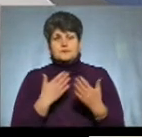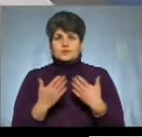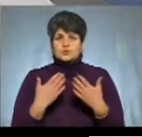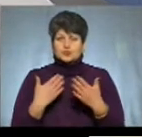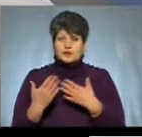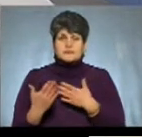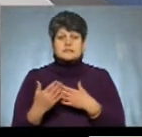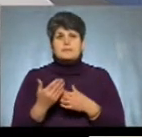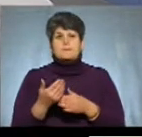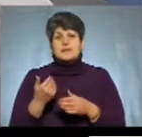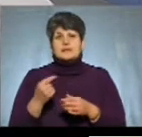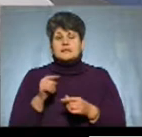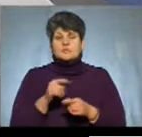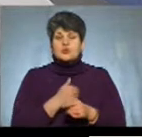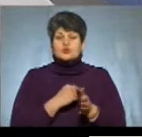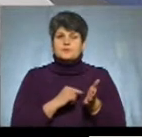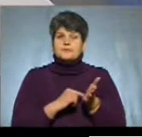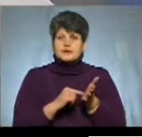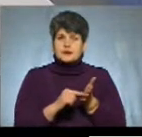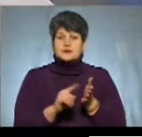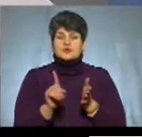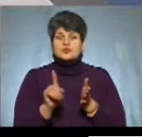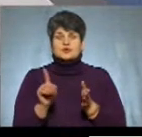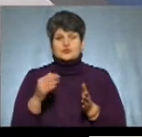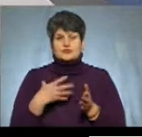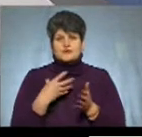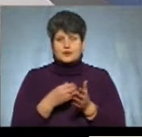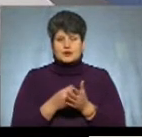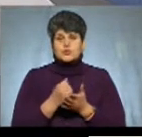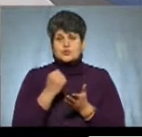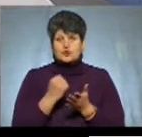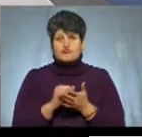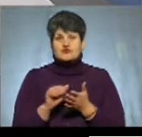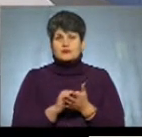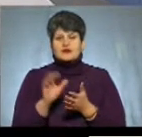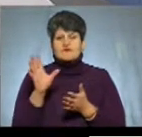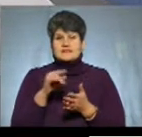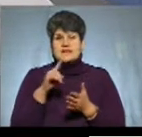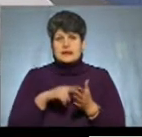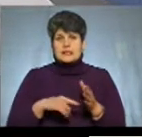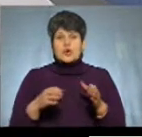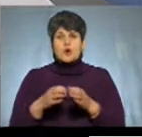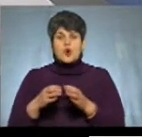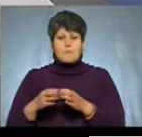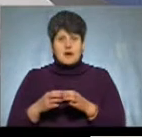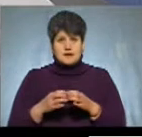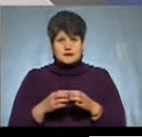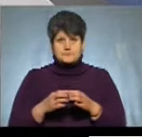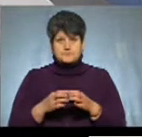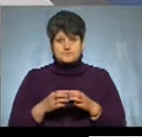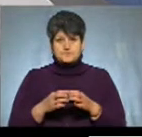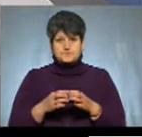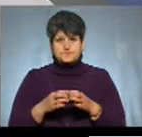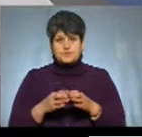Передусім, хочу зазначити, що свої установчі документи усі релігійні громади, як